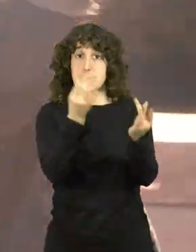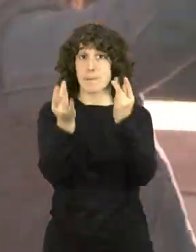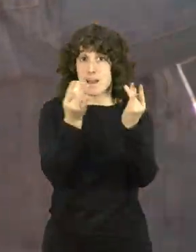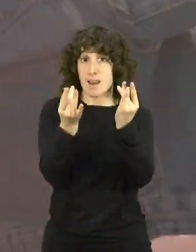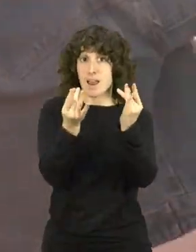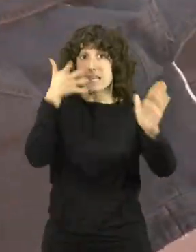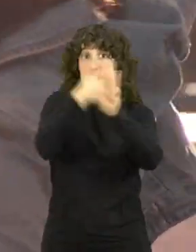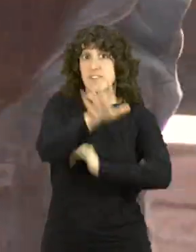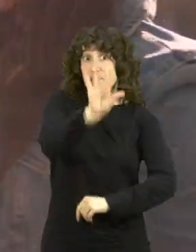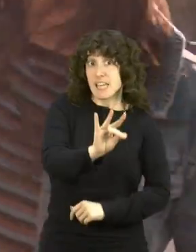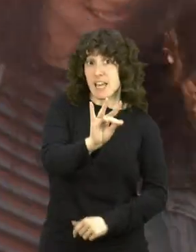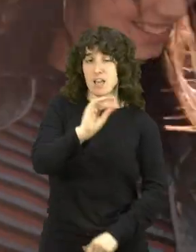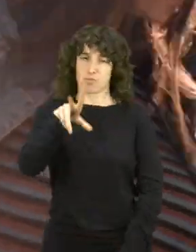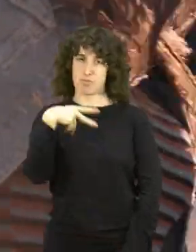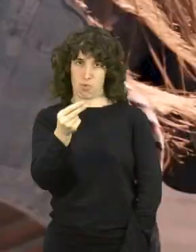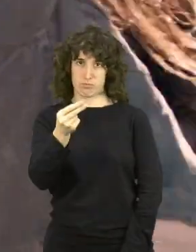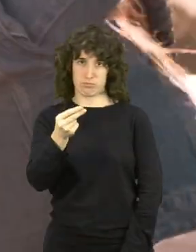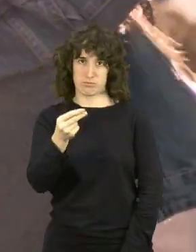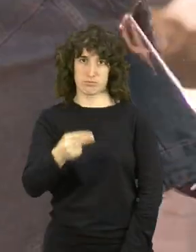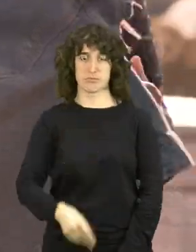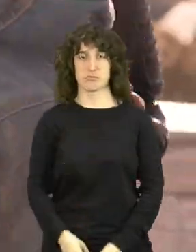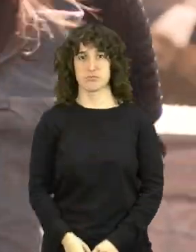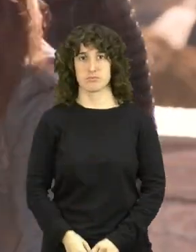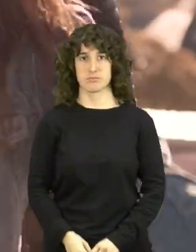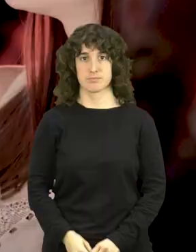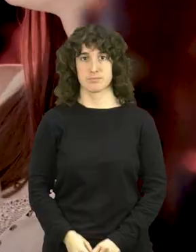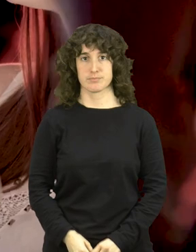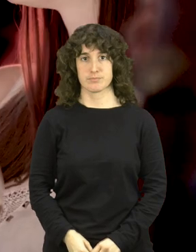Es un baile, no es un sí.